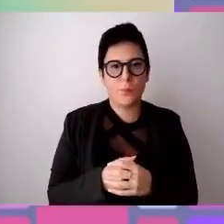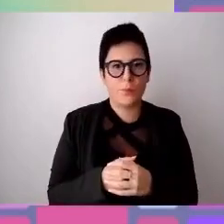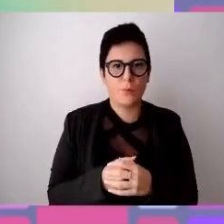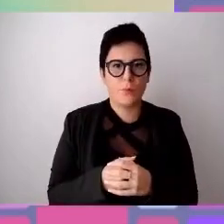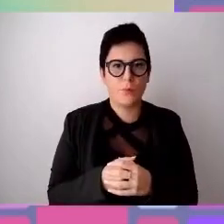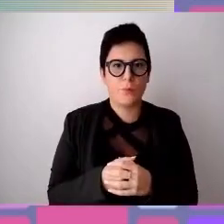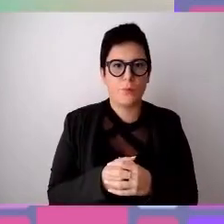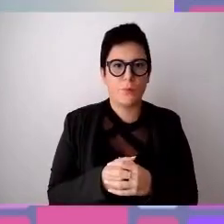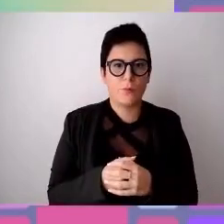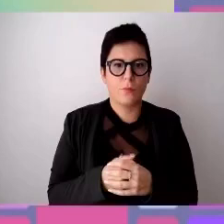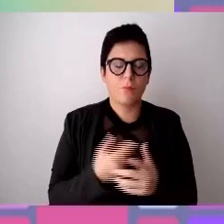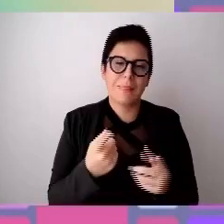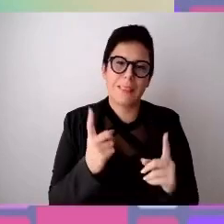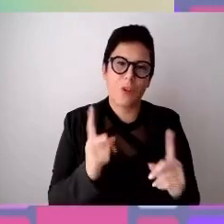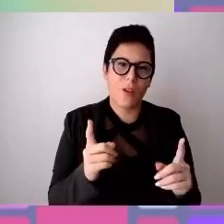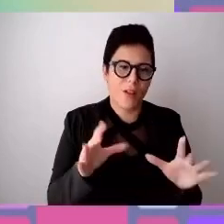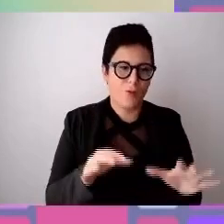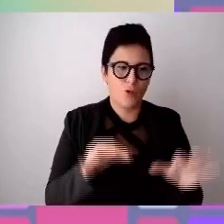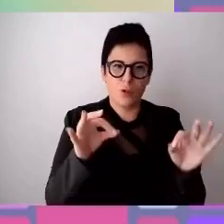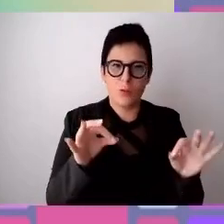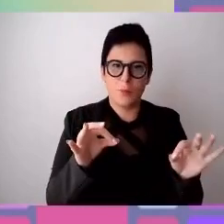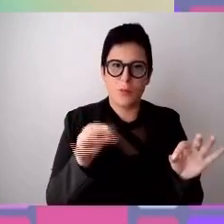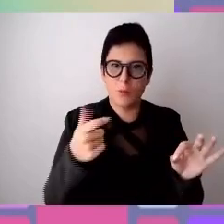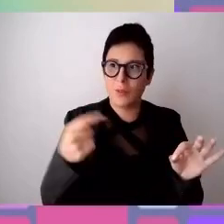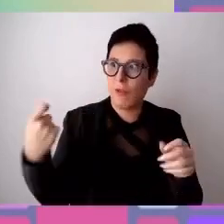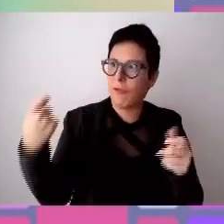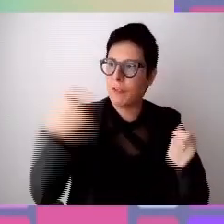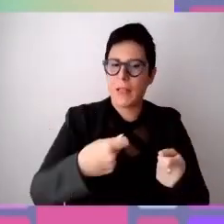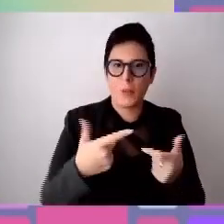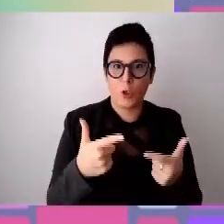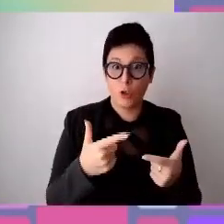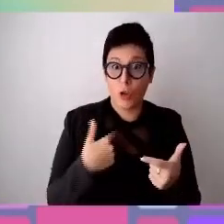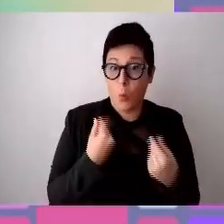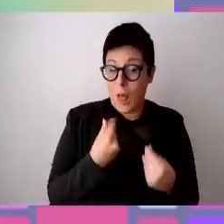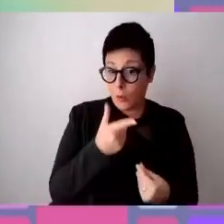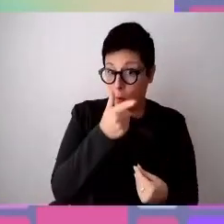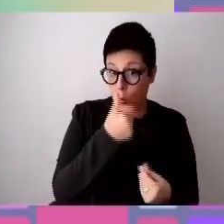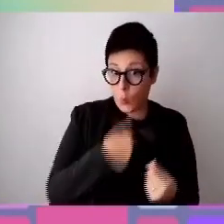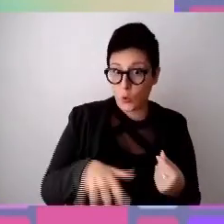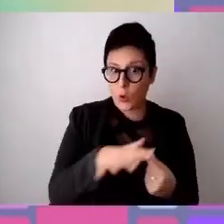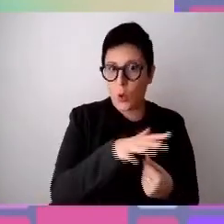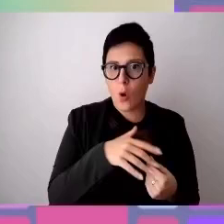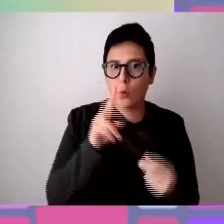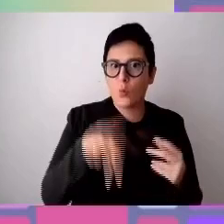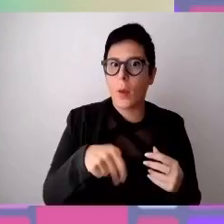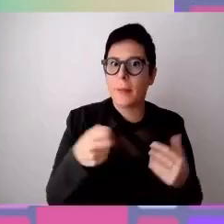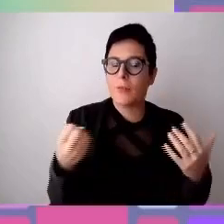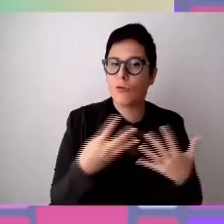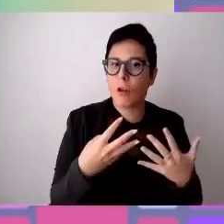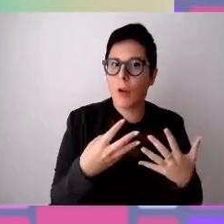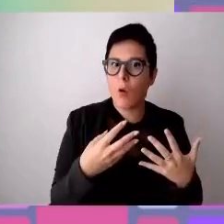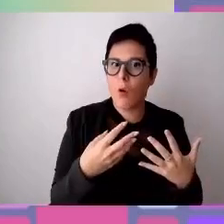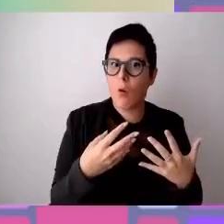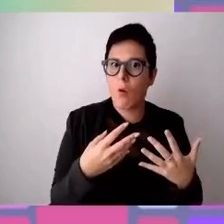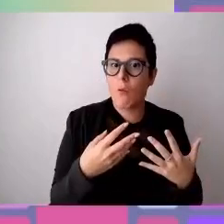si sospendeva perché per mancanza di finanziamenti, all'epoca, a luglio 2019, è arrivata